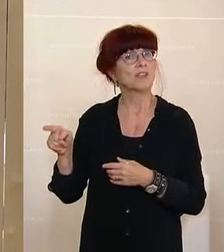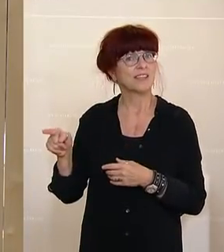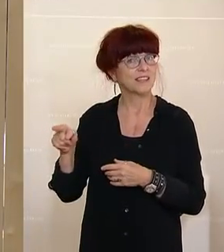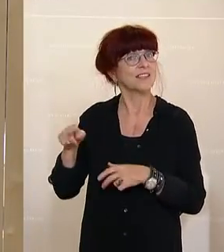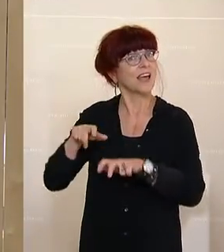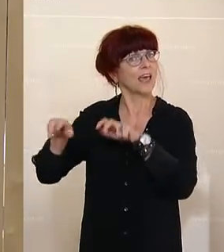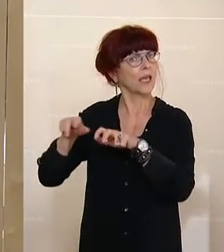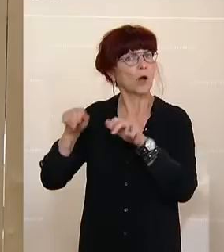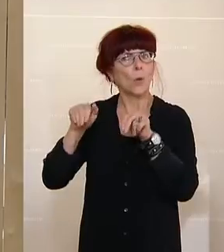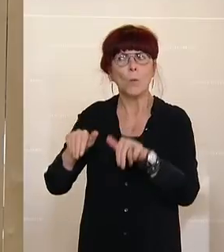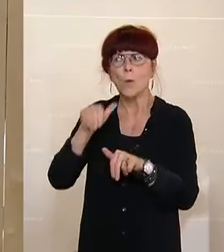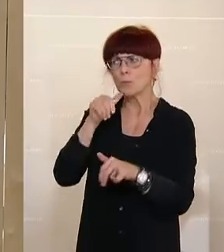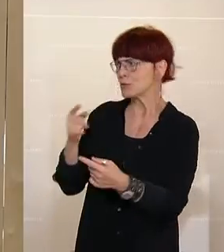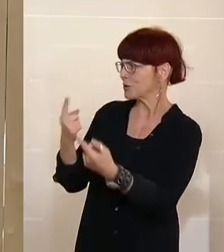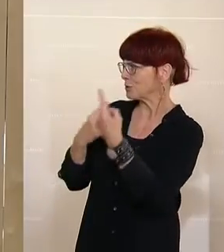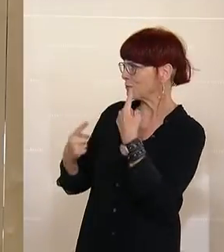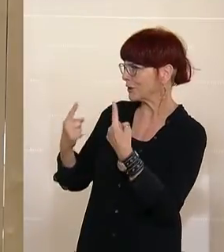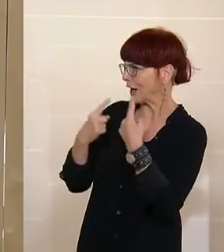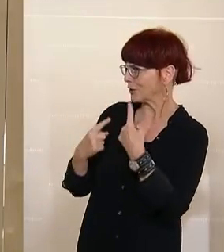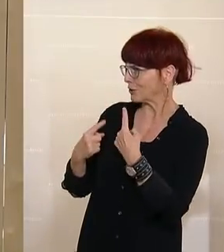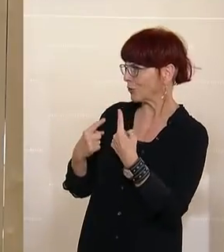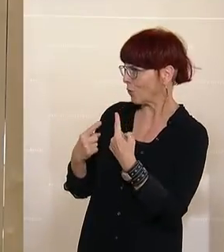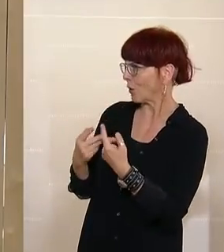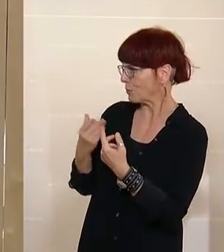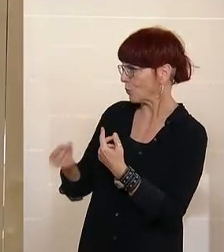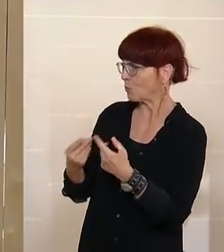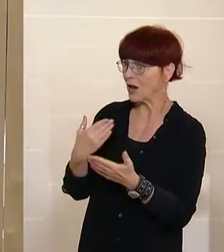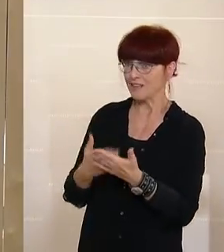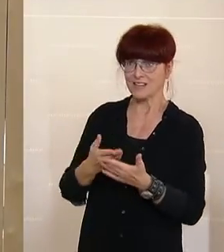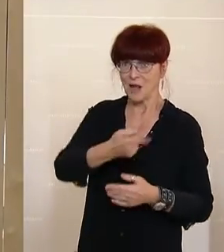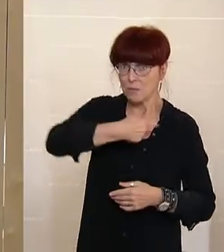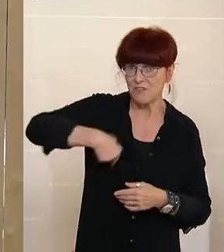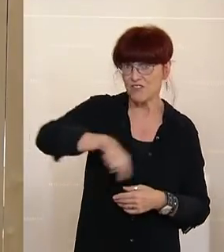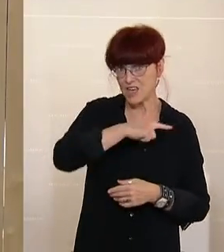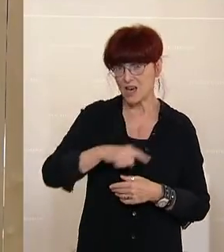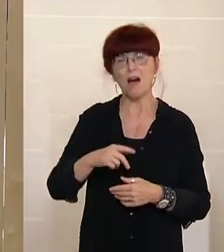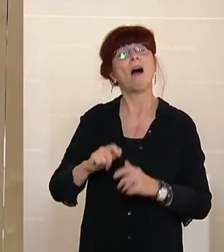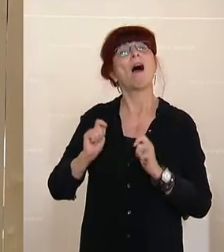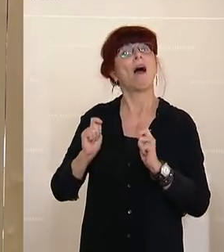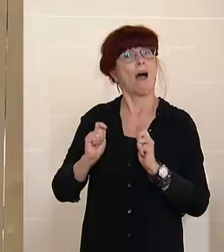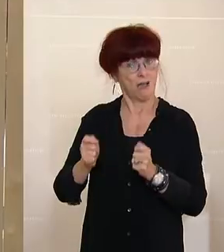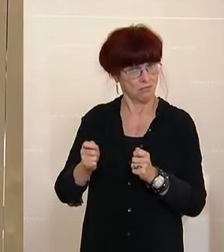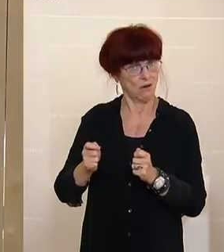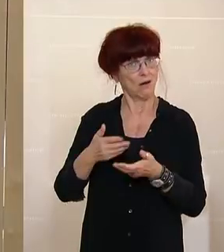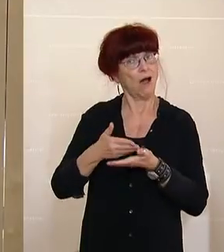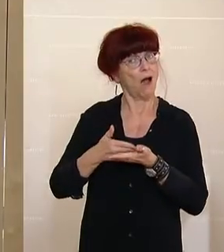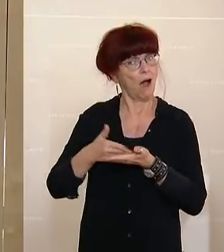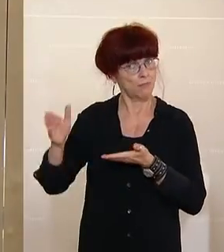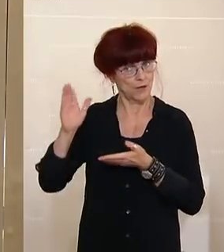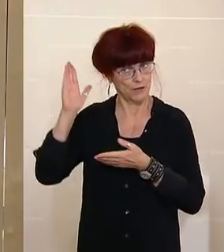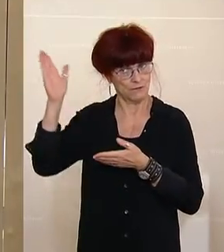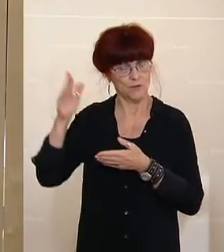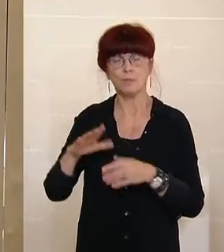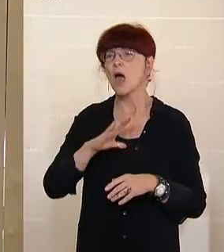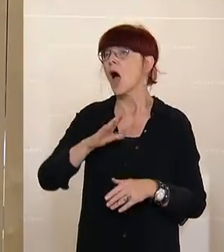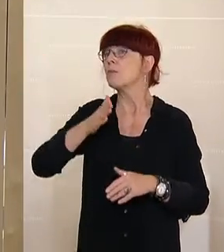aussetzen müssen. Und daher werden wir diesen Antrag auch ablehnen. Abschließend möchte ich aber noch etwas Positives